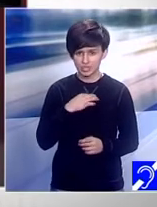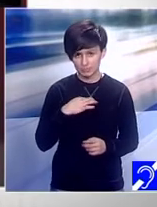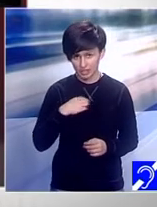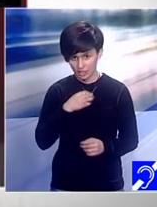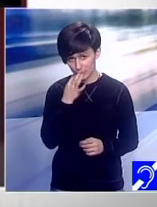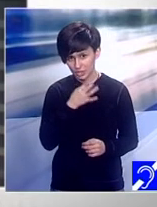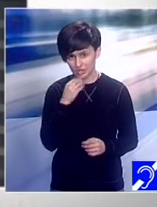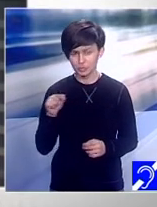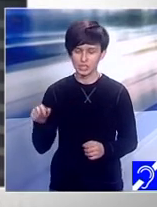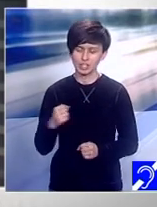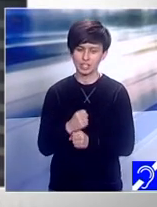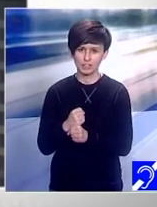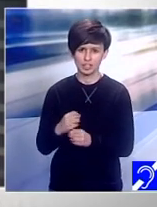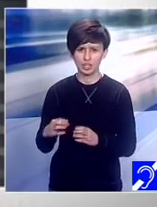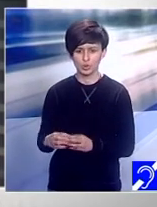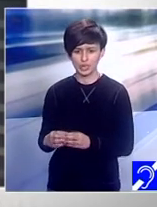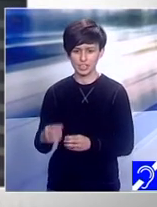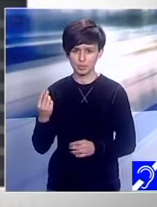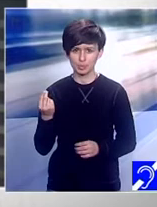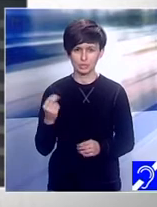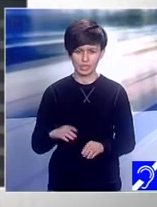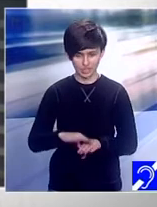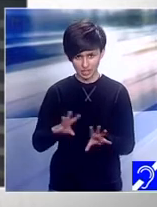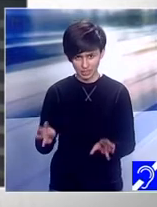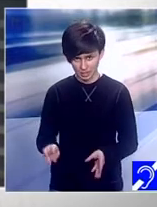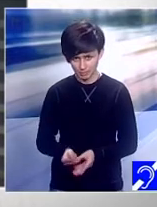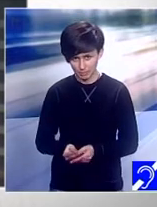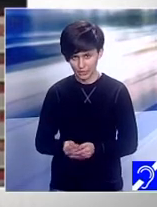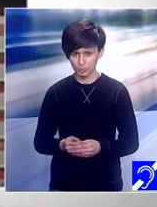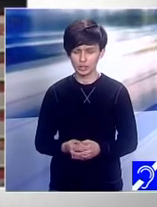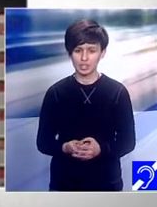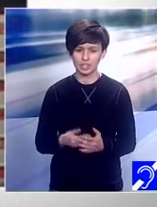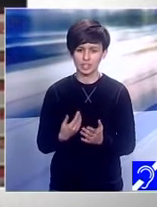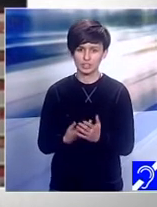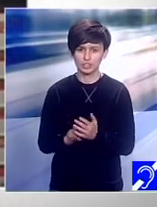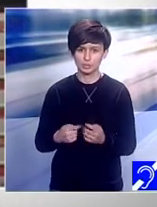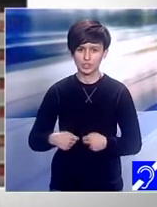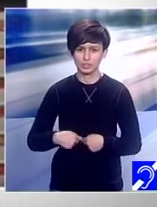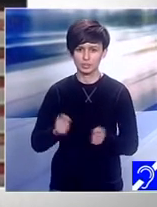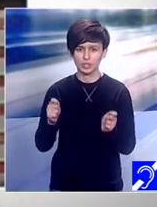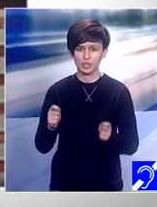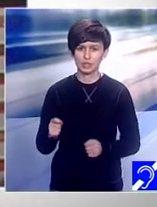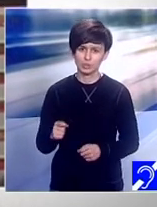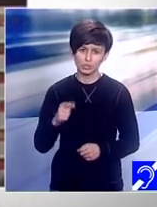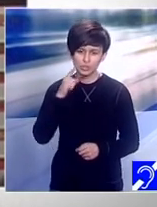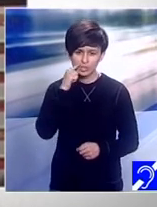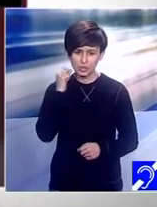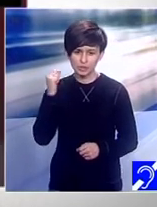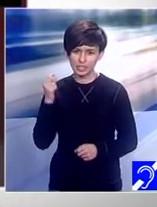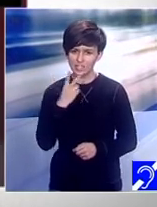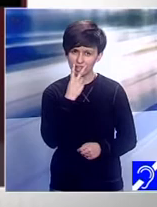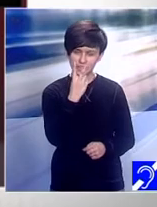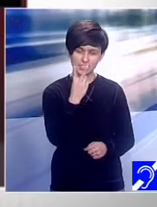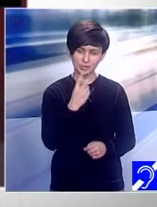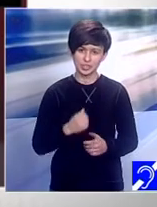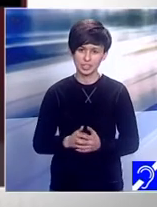Iubesc noastră echipa ta scumpule iar pentru toți fanii mei, vă salut și vă iubesc. Iar pentru